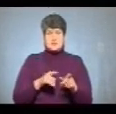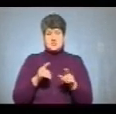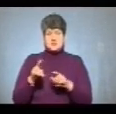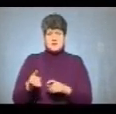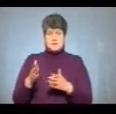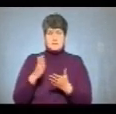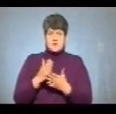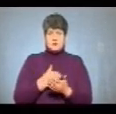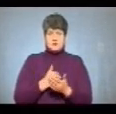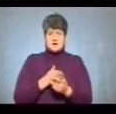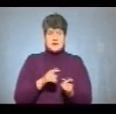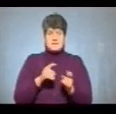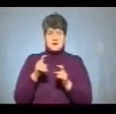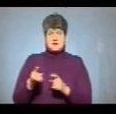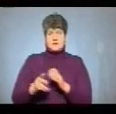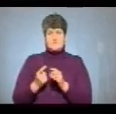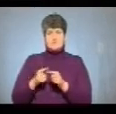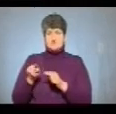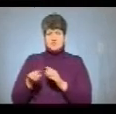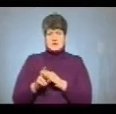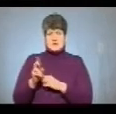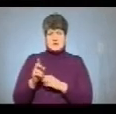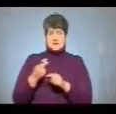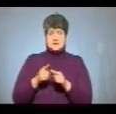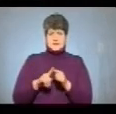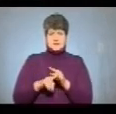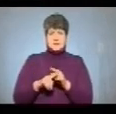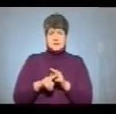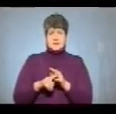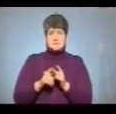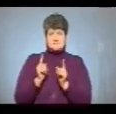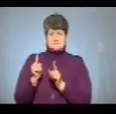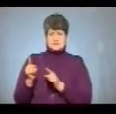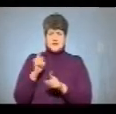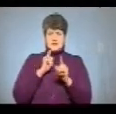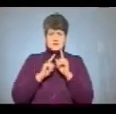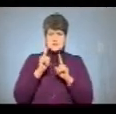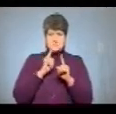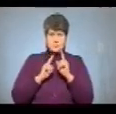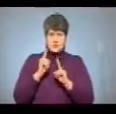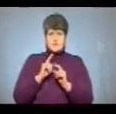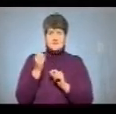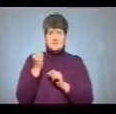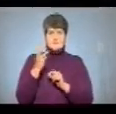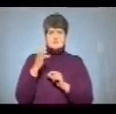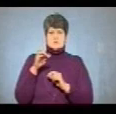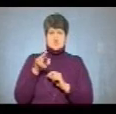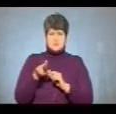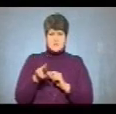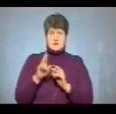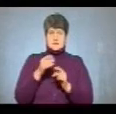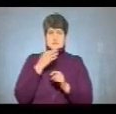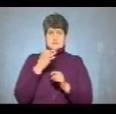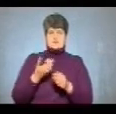мають бажання перейти в цю церкву. Це кадри зі зборів, які проводили у селі Онишківці Шумського району 13 січня. Як